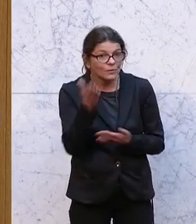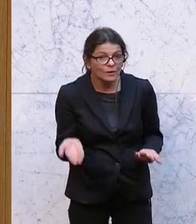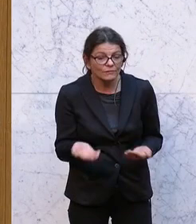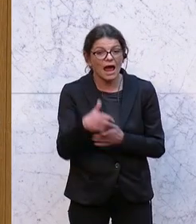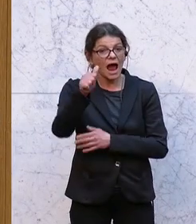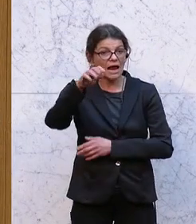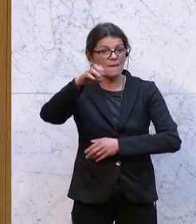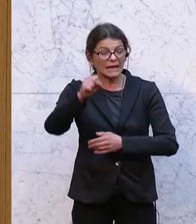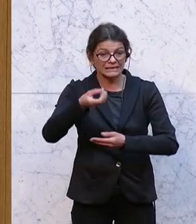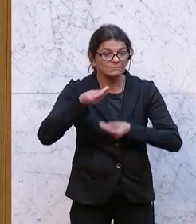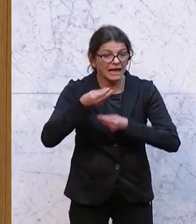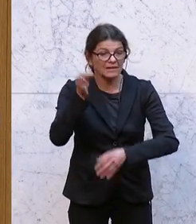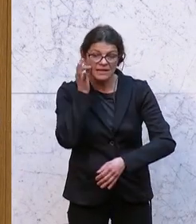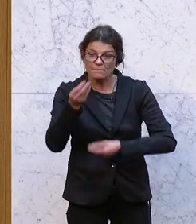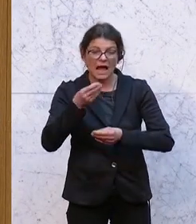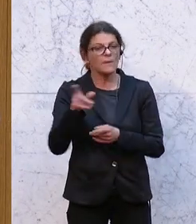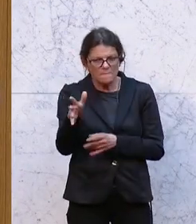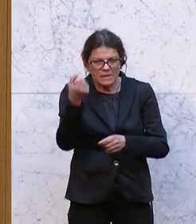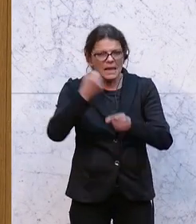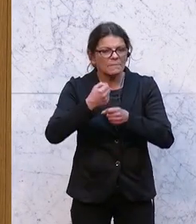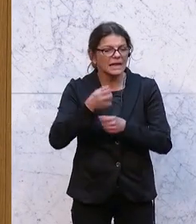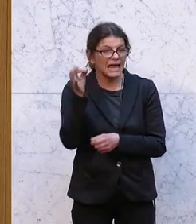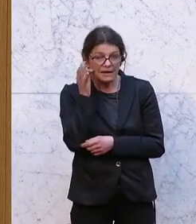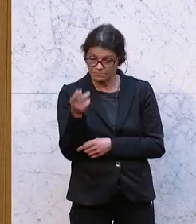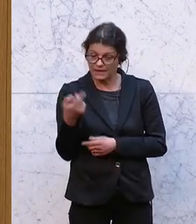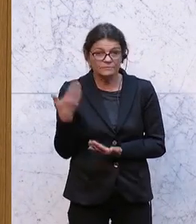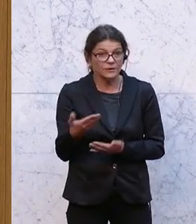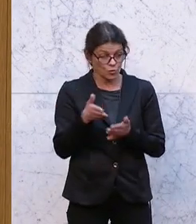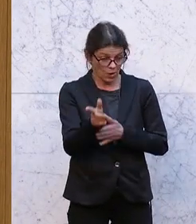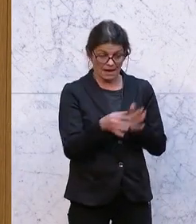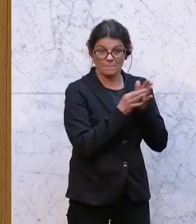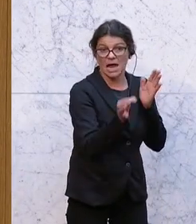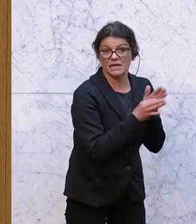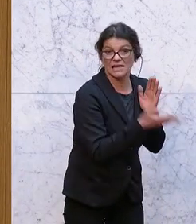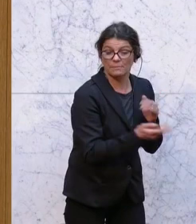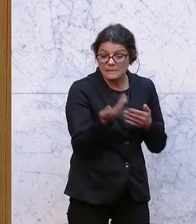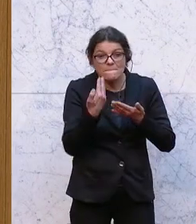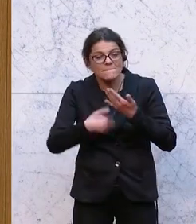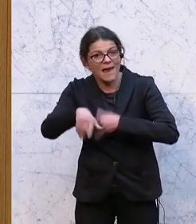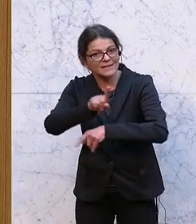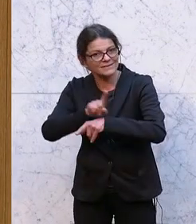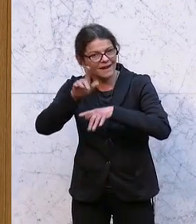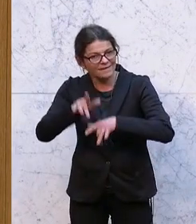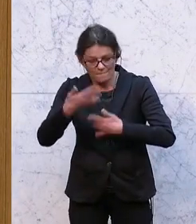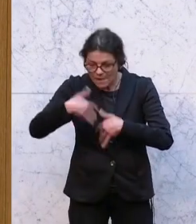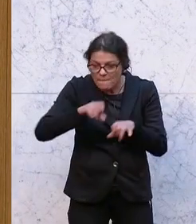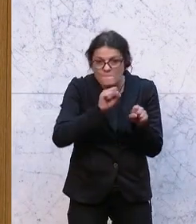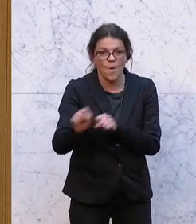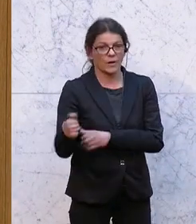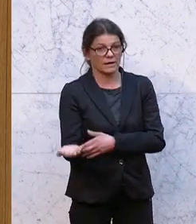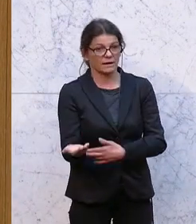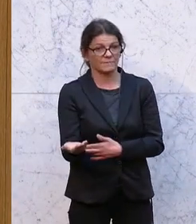AMS-Beraterinnen, AMS-Mitarbeiterinnen über diese Maßnahme gerade eben mehr Zeit, mehr Möglichkeiten